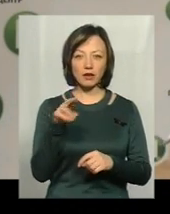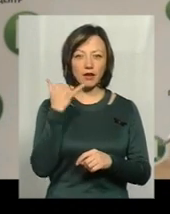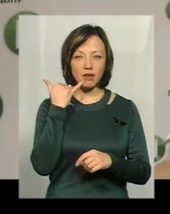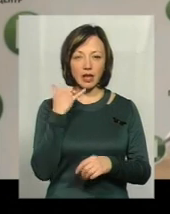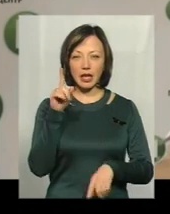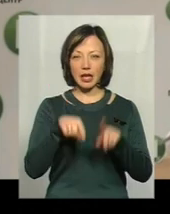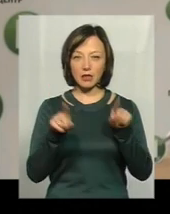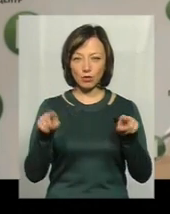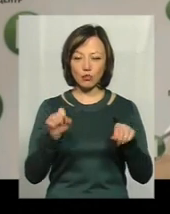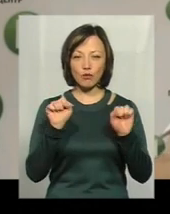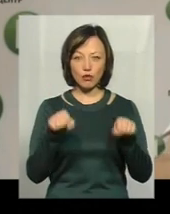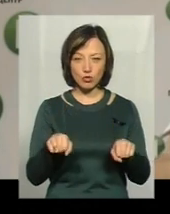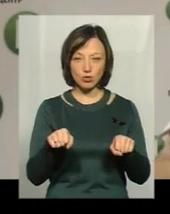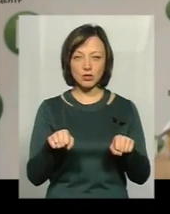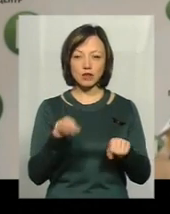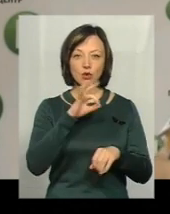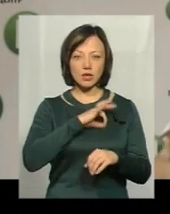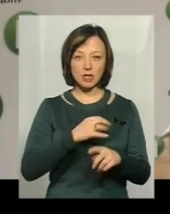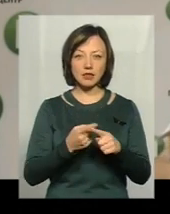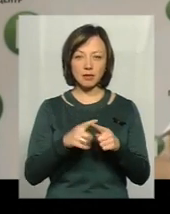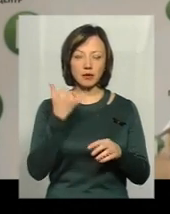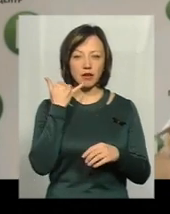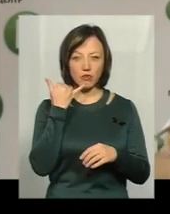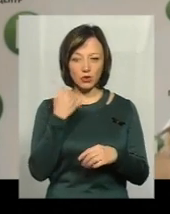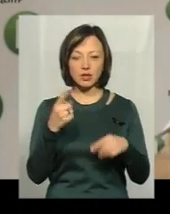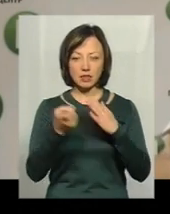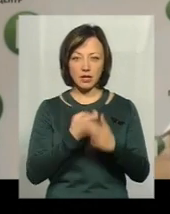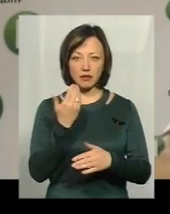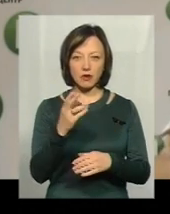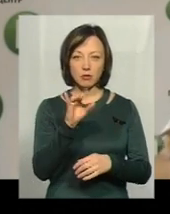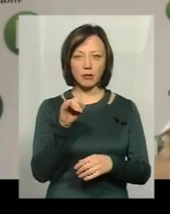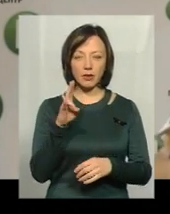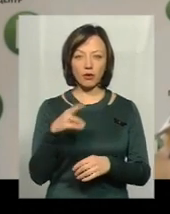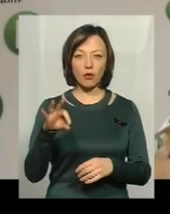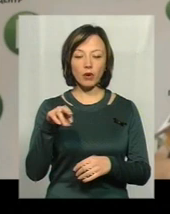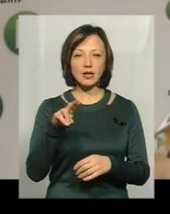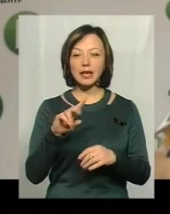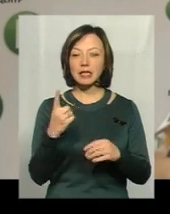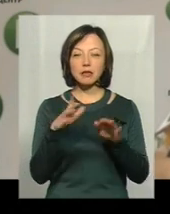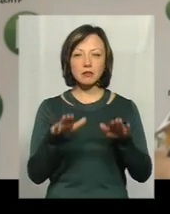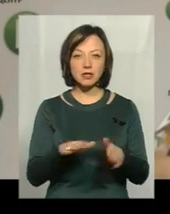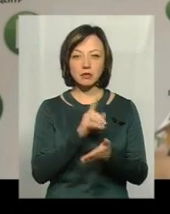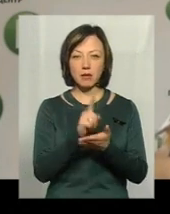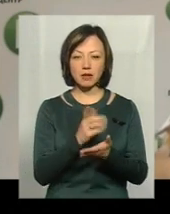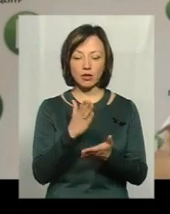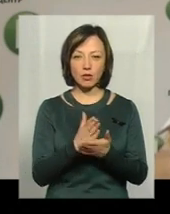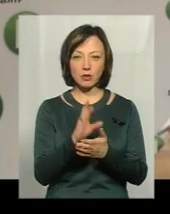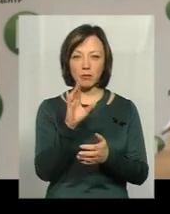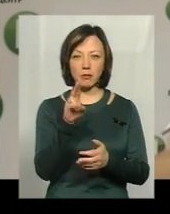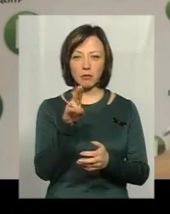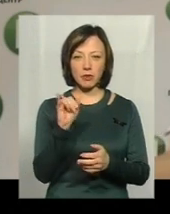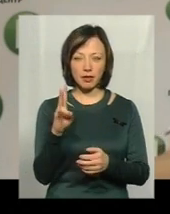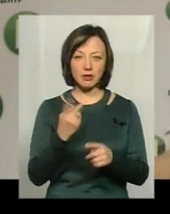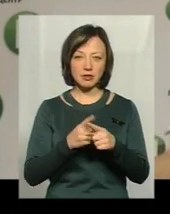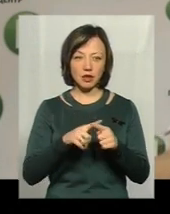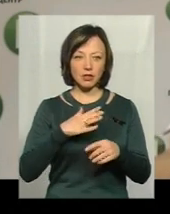інколи шахриї можуть скористатися вашим телефоном і теж дізнатися ваш пін-код. Єдине місце, де має знаходитись пін-код, це